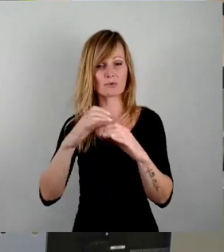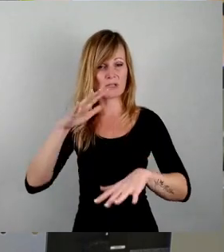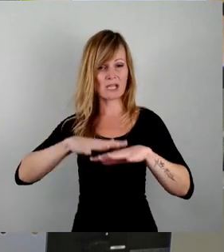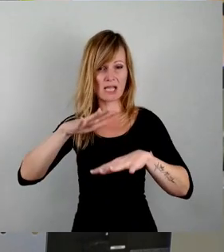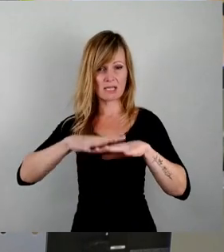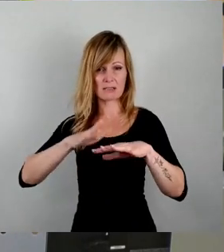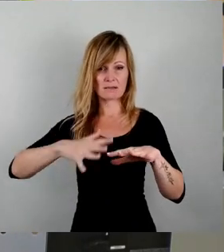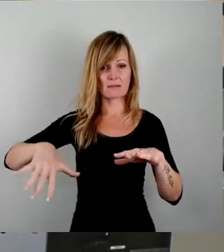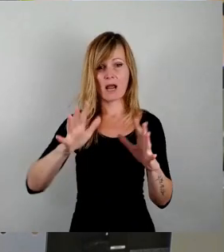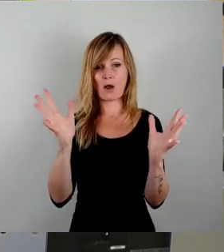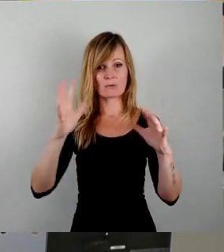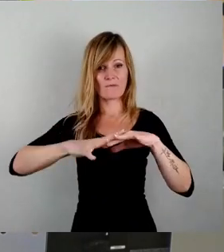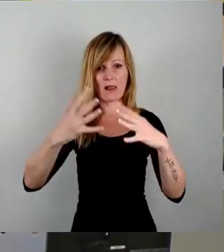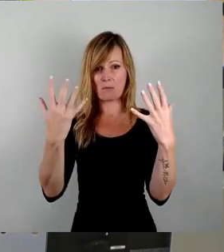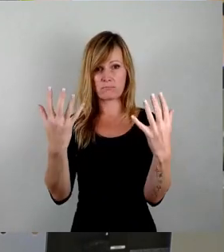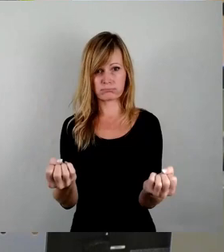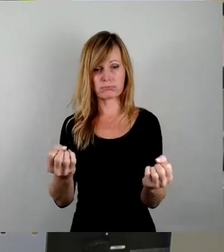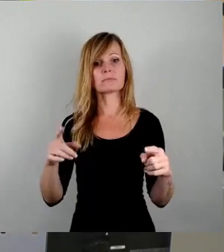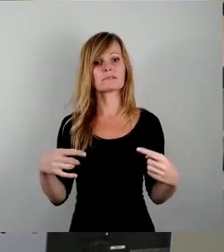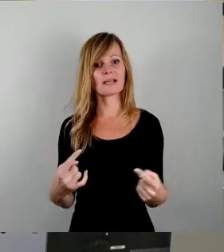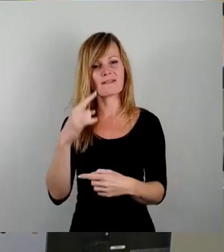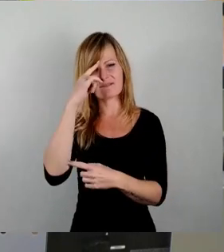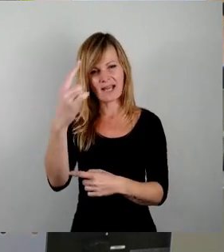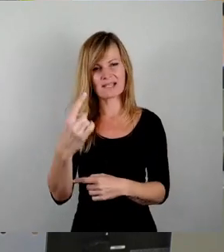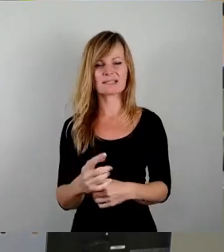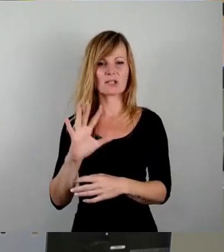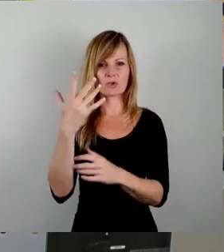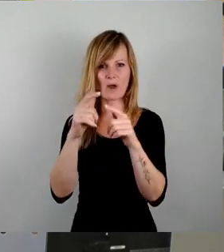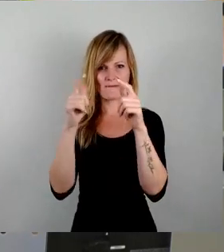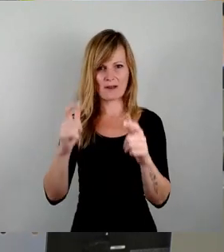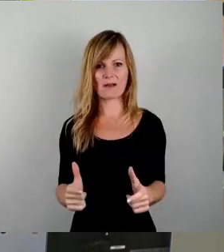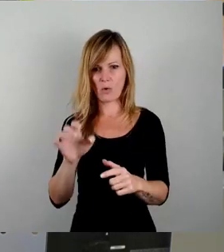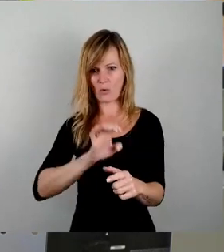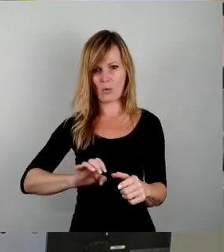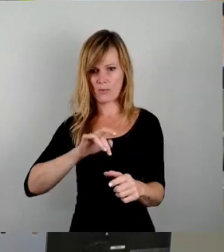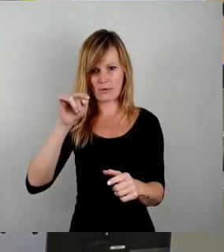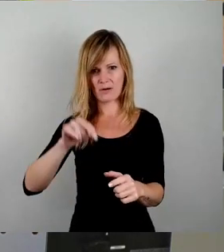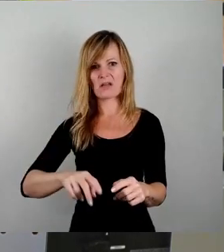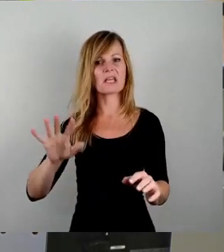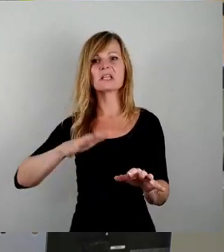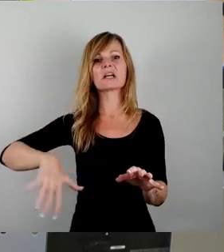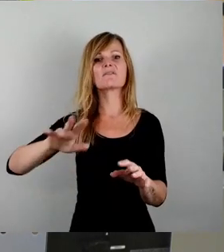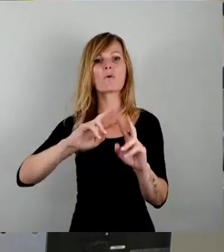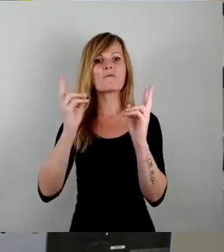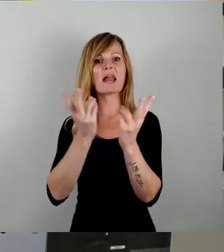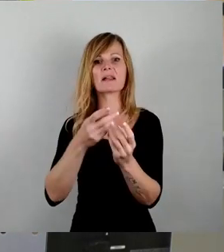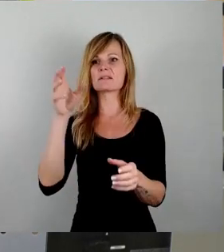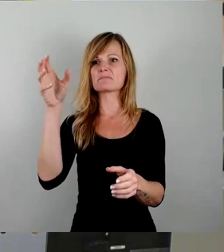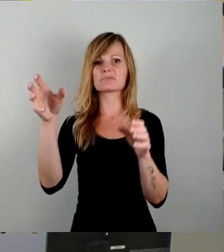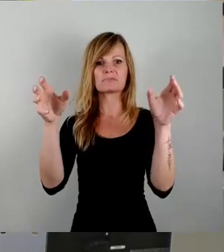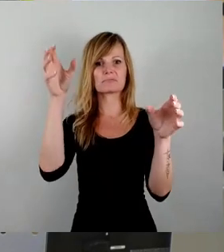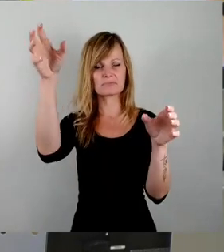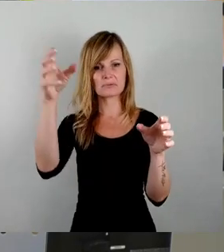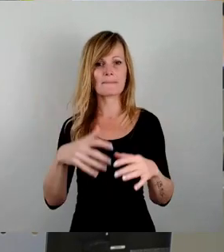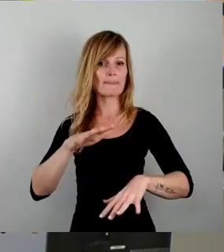ausfallen können. Wie wir wissen, stehen die meisten Software nicht hier in Europa, sondern irgendwo in der Welt. Die Netze, Leitungen,